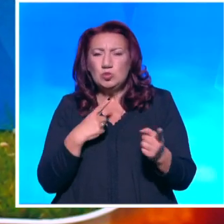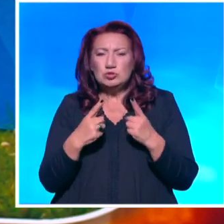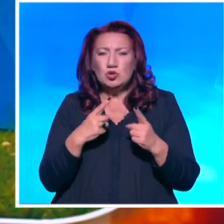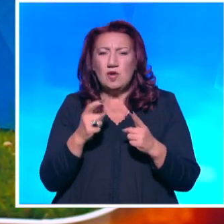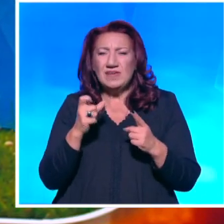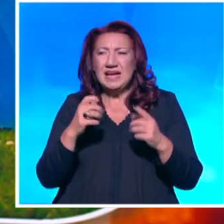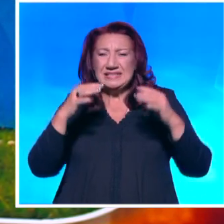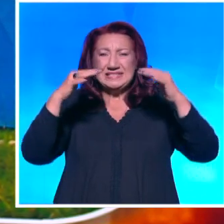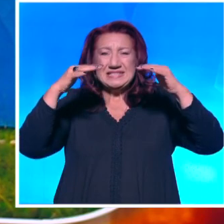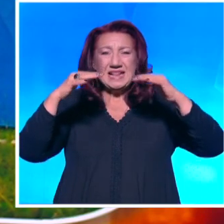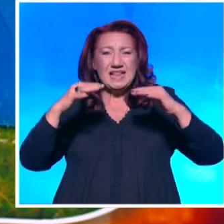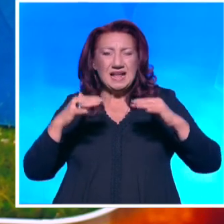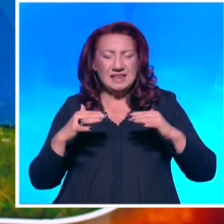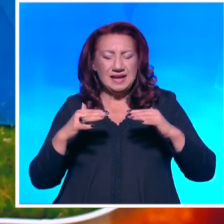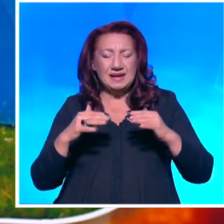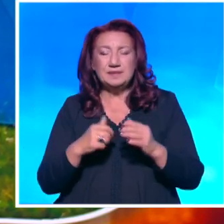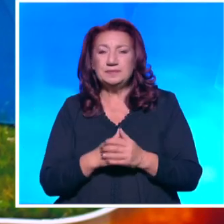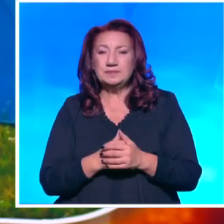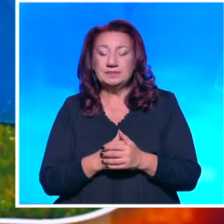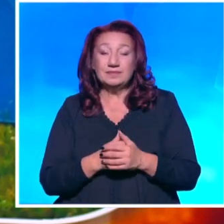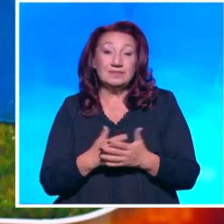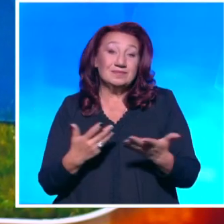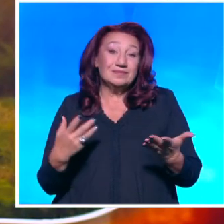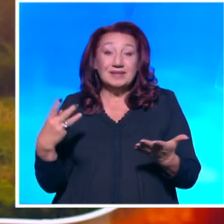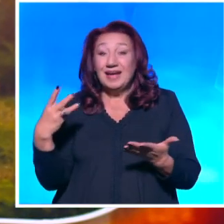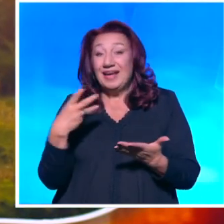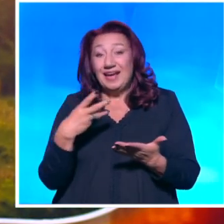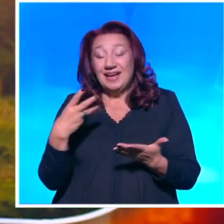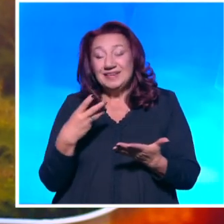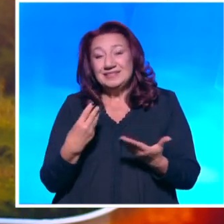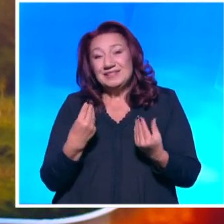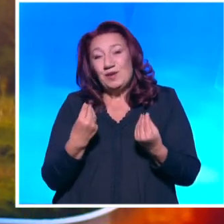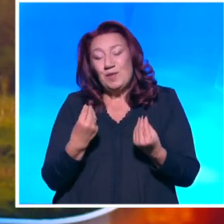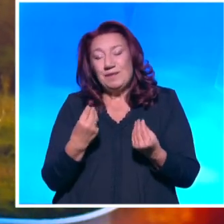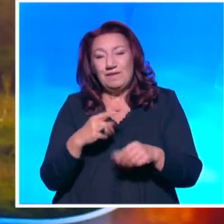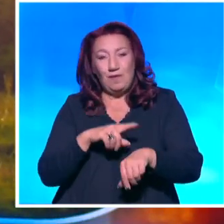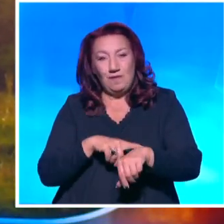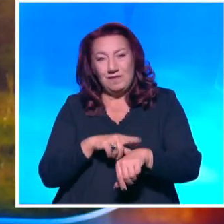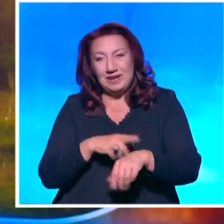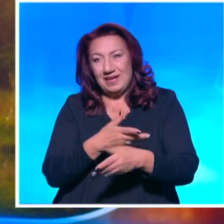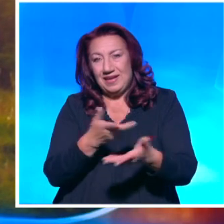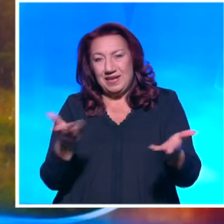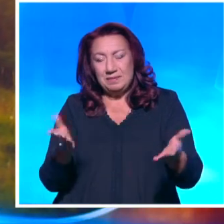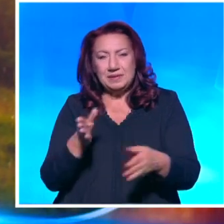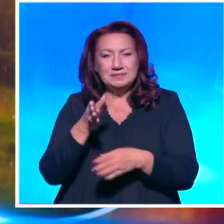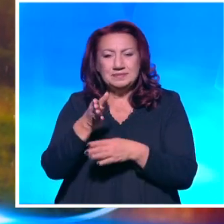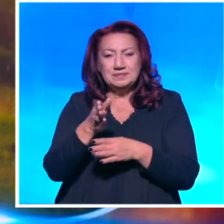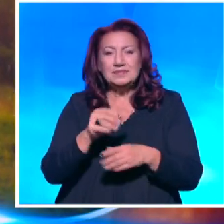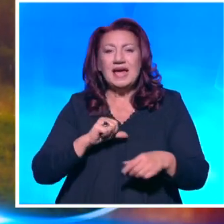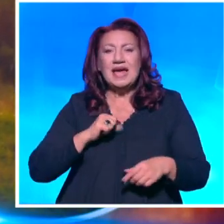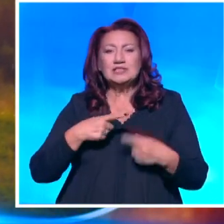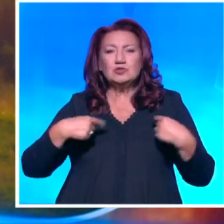Високите котловини Есента е един от най-подходящите Сезони да посетите района На Язовир Въча